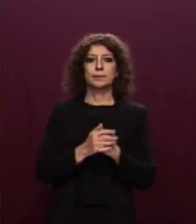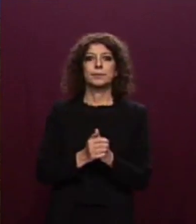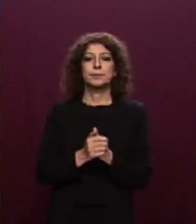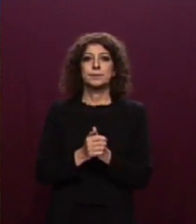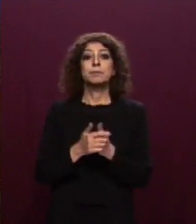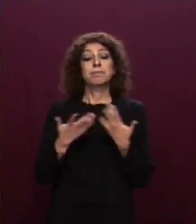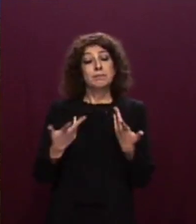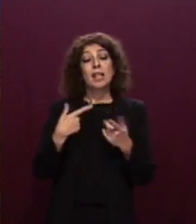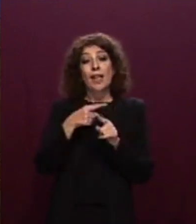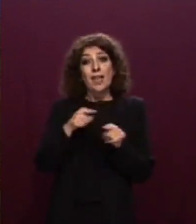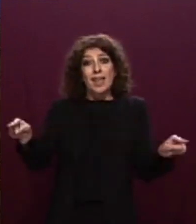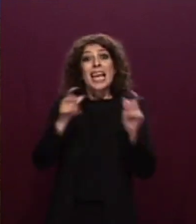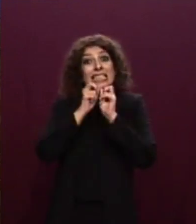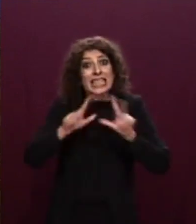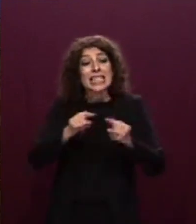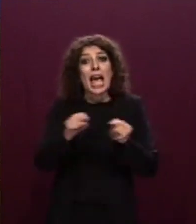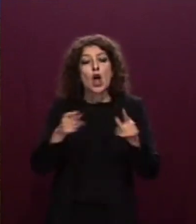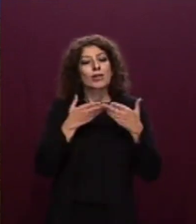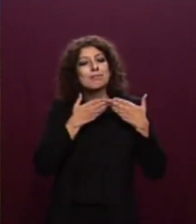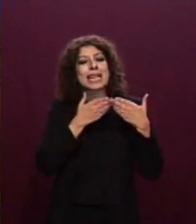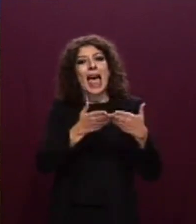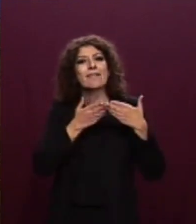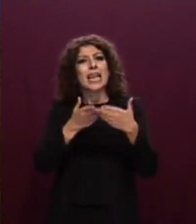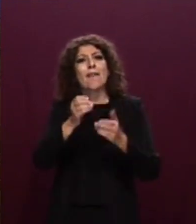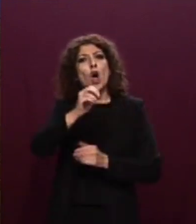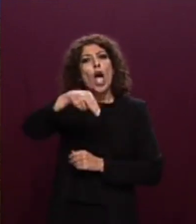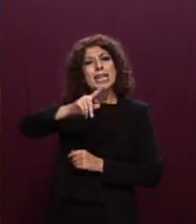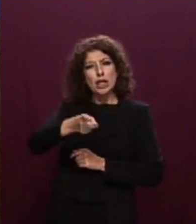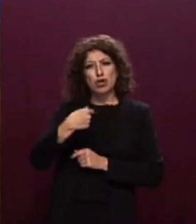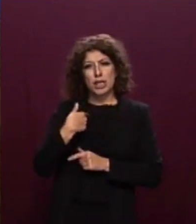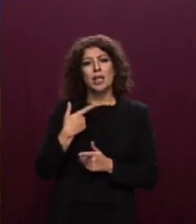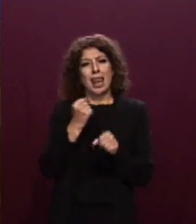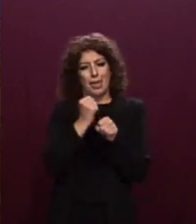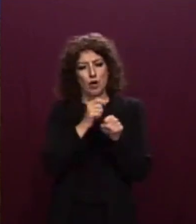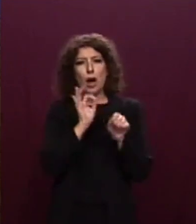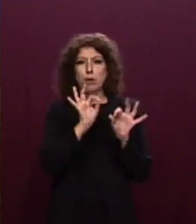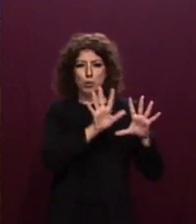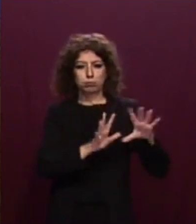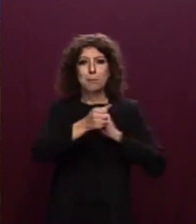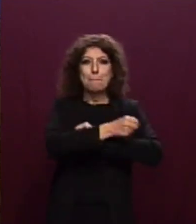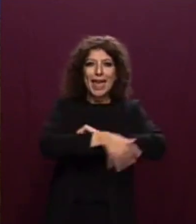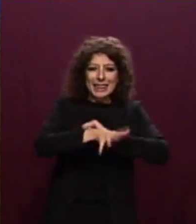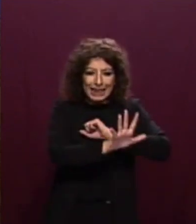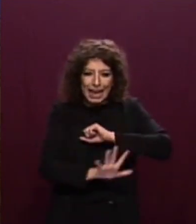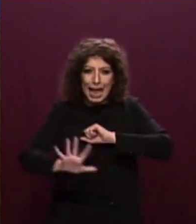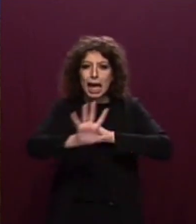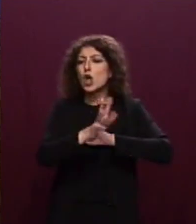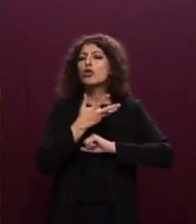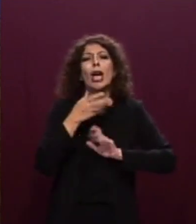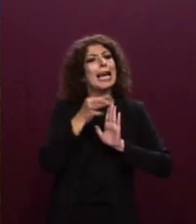Segnalo che allo Stato la gran parte delle navi ONG che operano in quel quadrante del Mediterraneo presenta proprio queste caratteristiche simili.